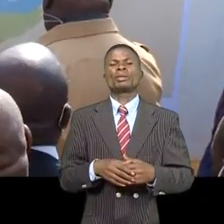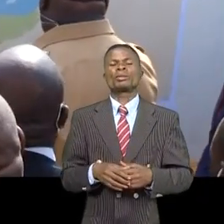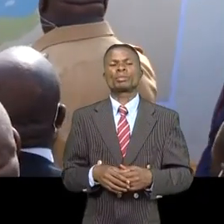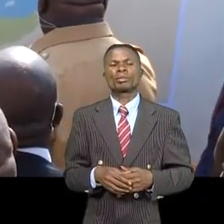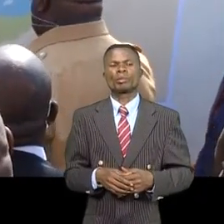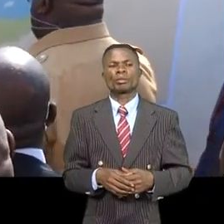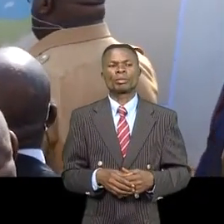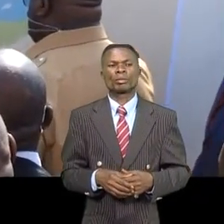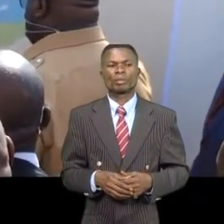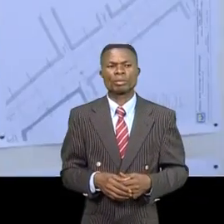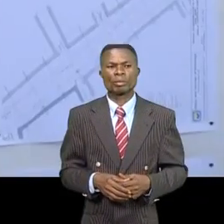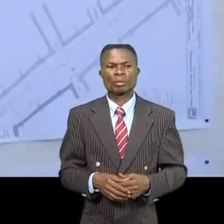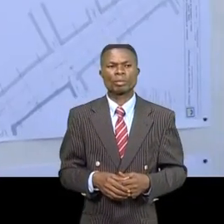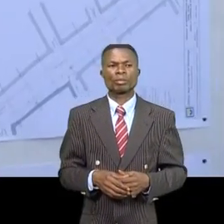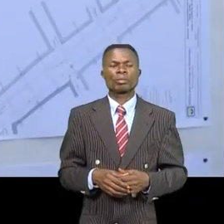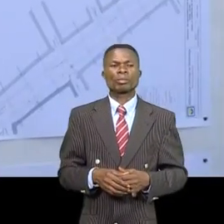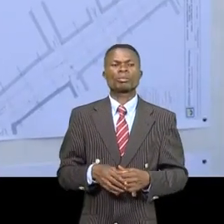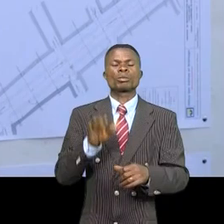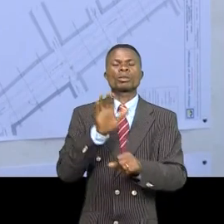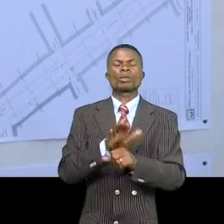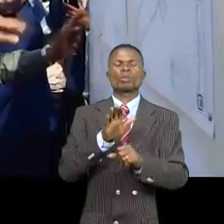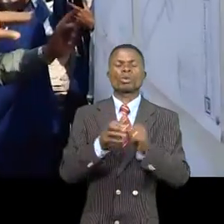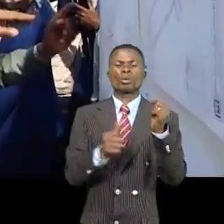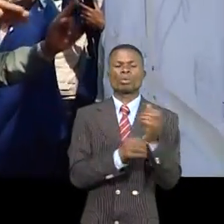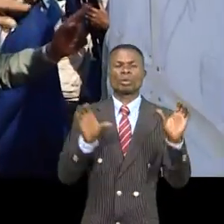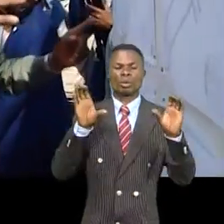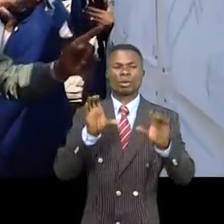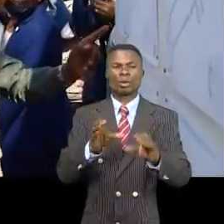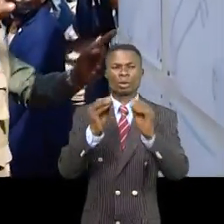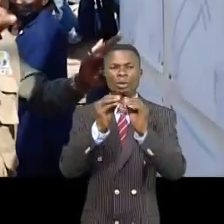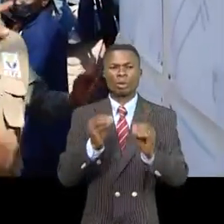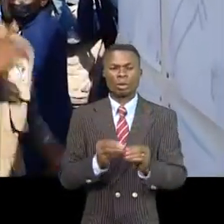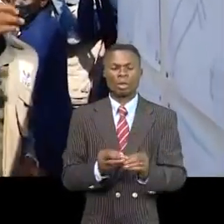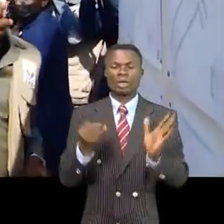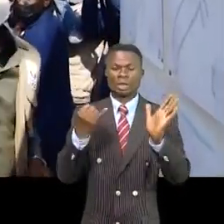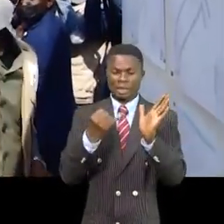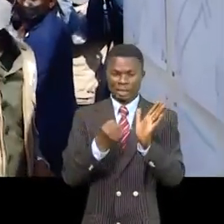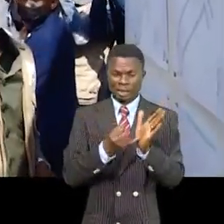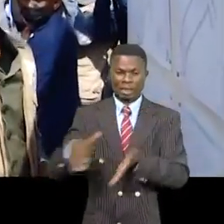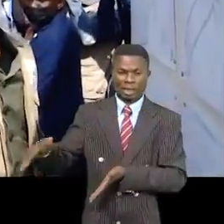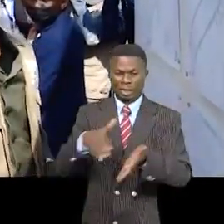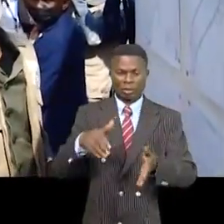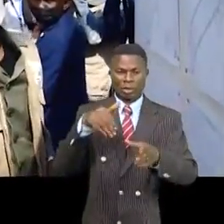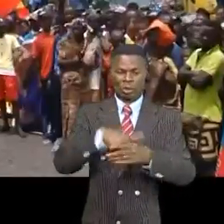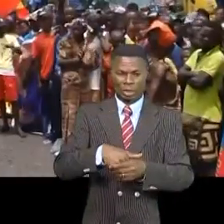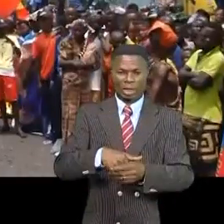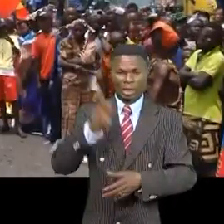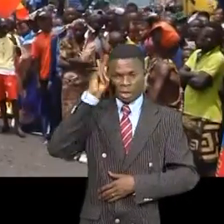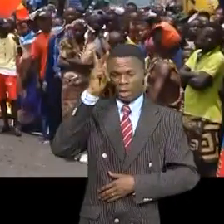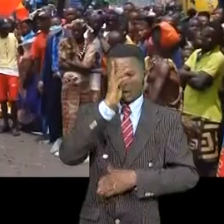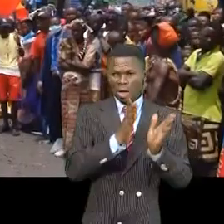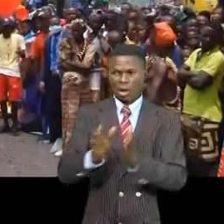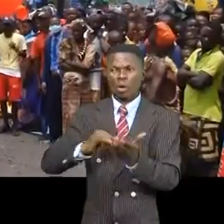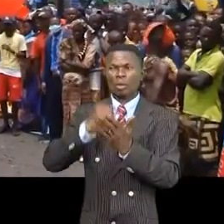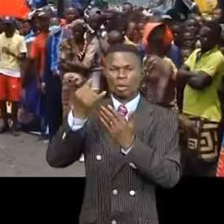Terre Jaune, B.A.T. ou encore entrée quartier 1, au total 6 axes du district de la Tchangou sont concernés par le projet